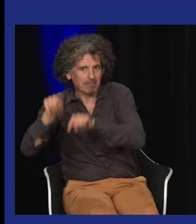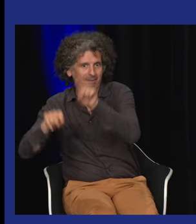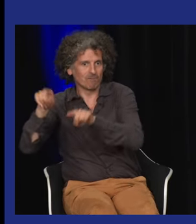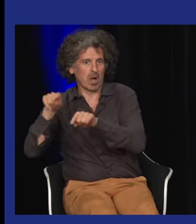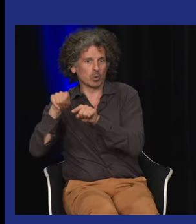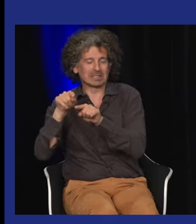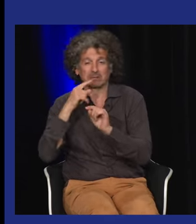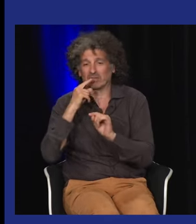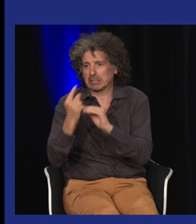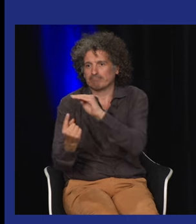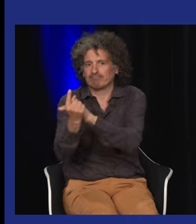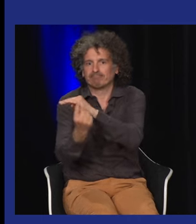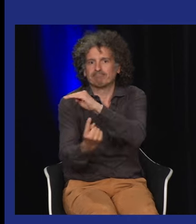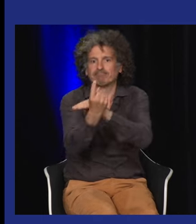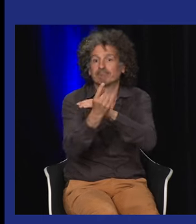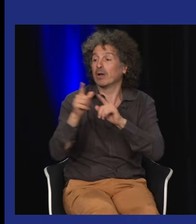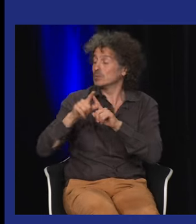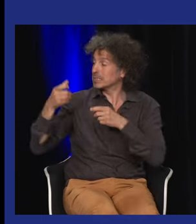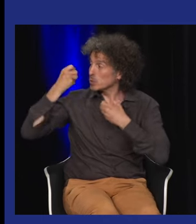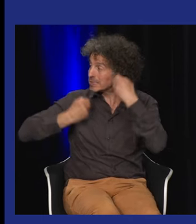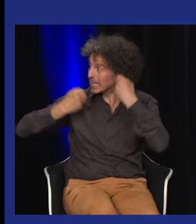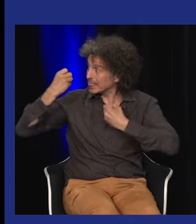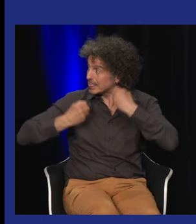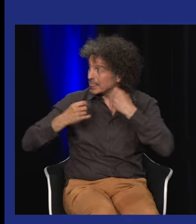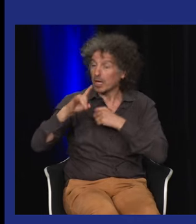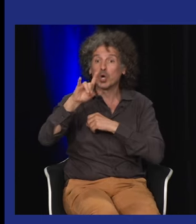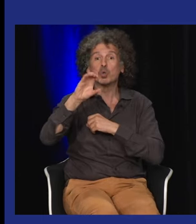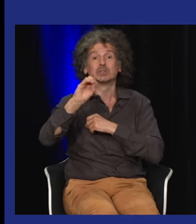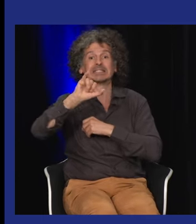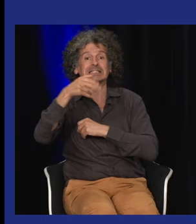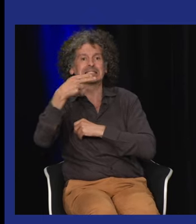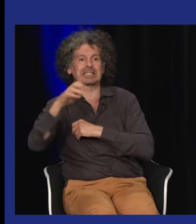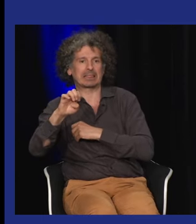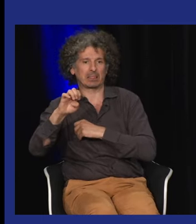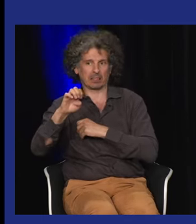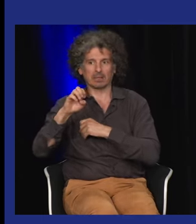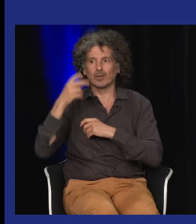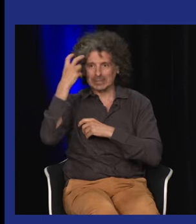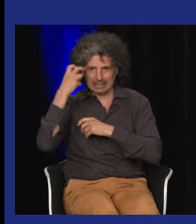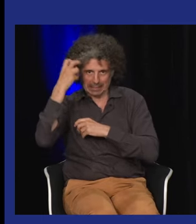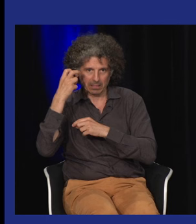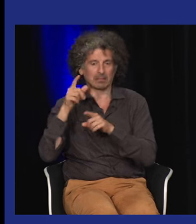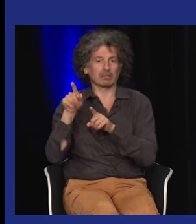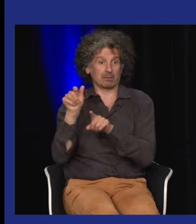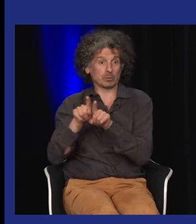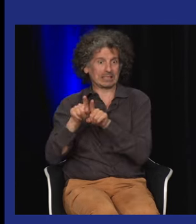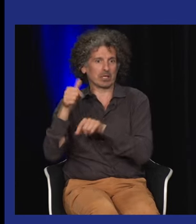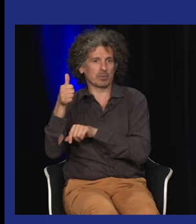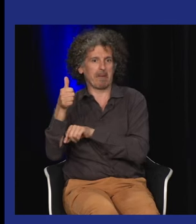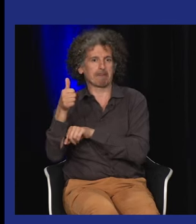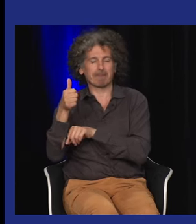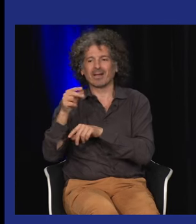aussi Julien j'ai oublié le nom de famille qui aussi au signe